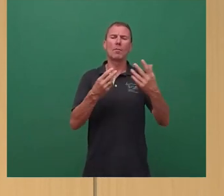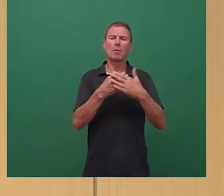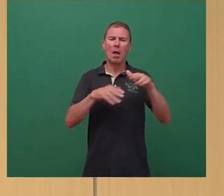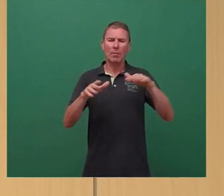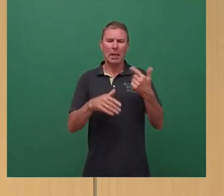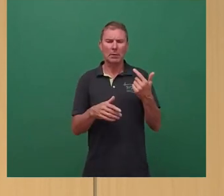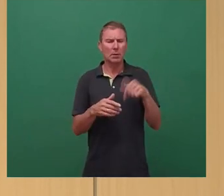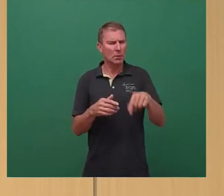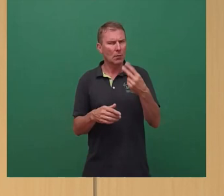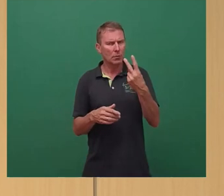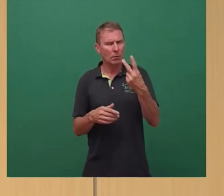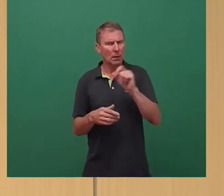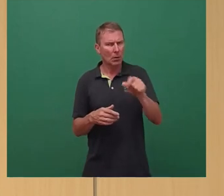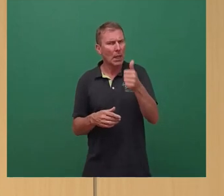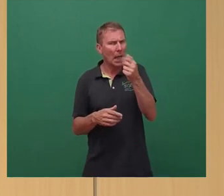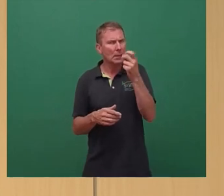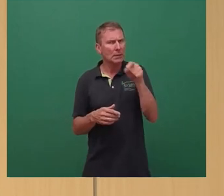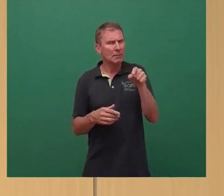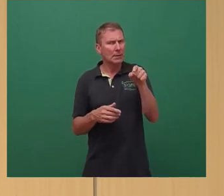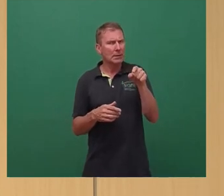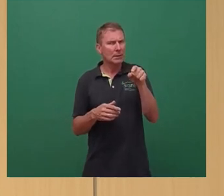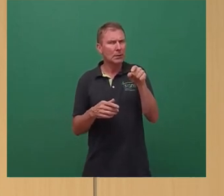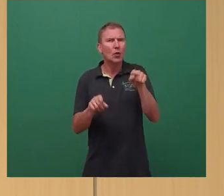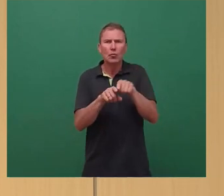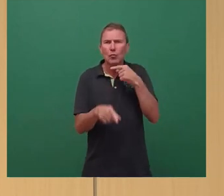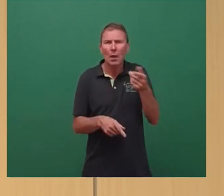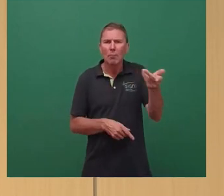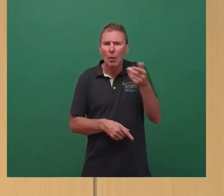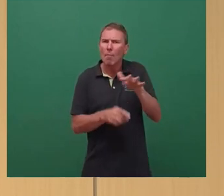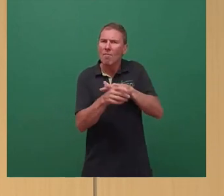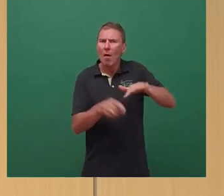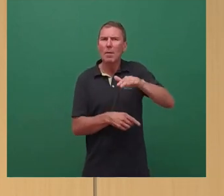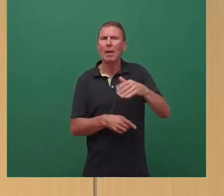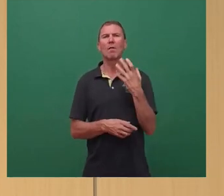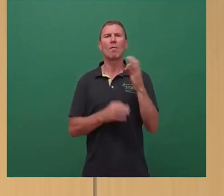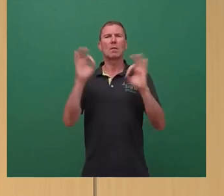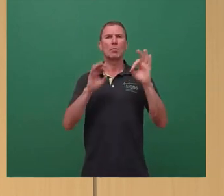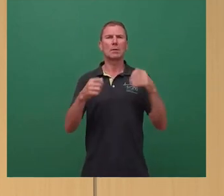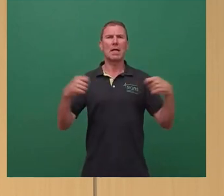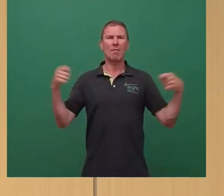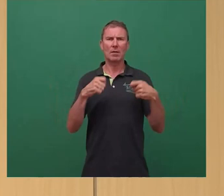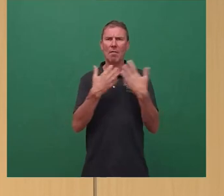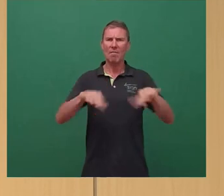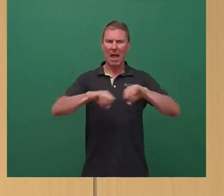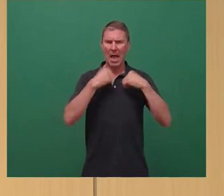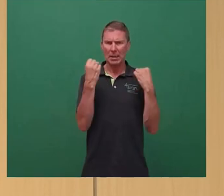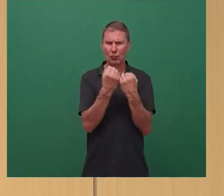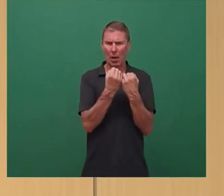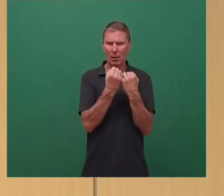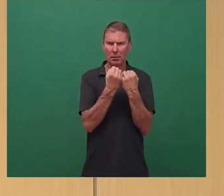2021 jetzt eine entsprechende Zusage haben vom Land, eine 50-Prozent-Finanzierung vom Freistaat, beide Jahre zusammen